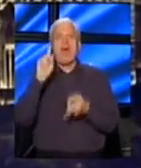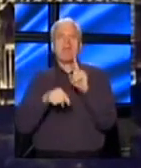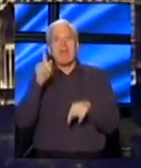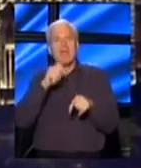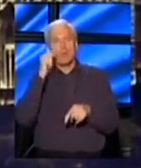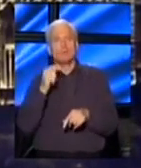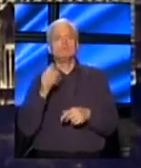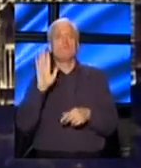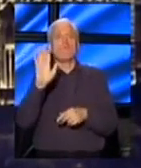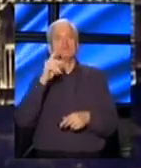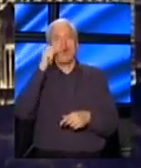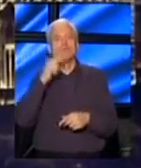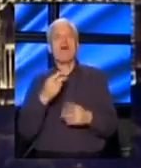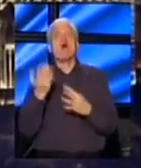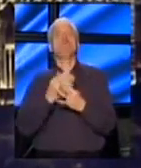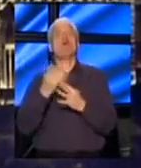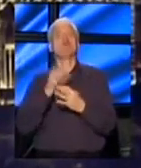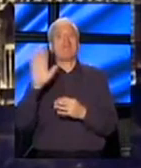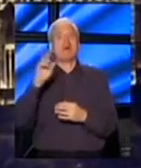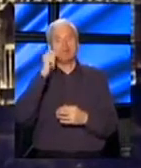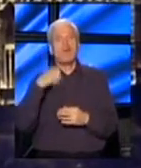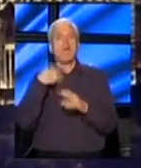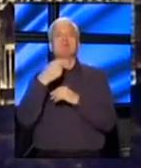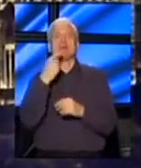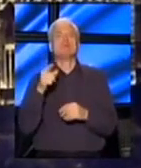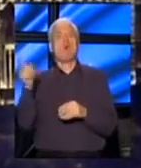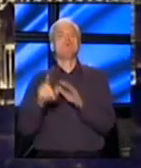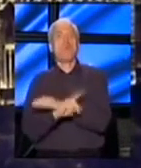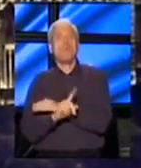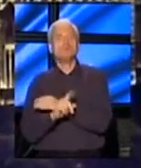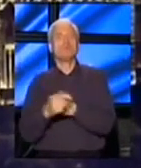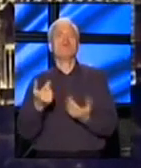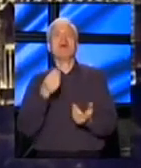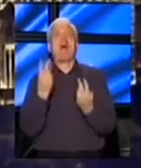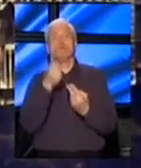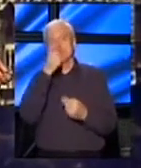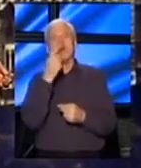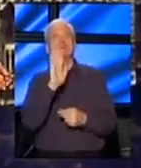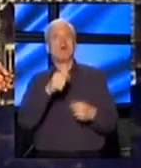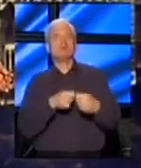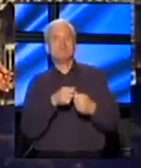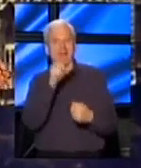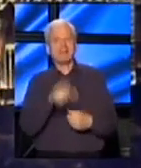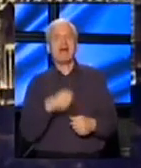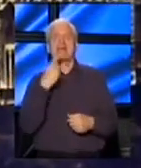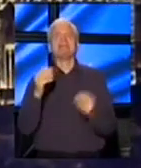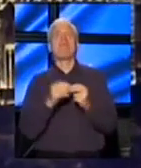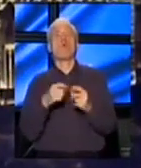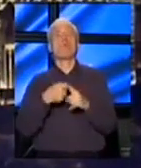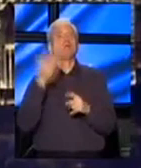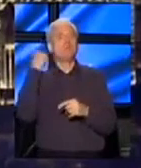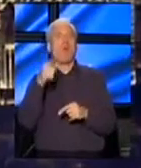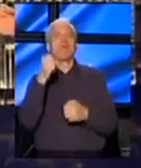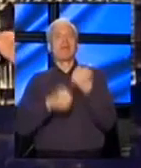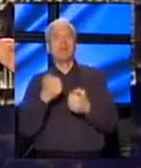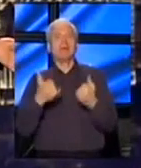politički očevi kao Vojstav Šešelj, kasnije kažete da su miševi i monstrumi, kao što kaže, vaš saradnik. Nazivali ste Bogu Ljubakarića kriminalcem,